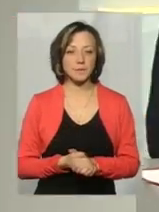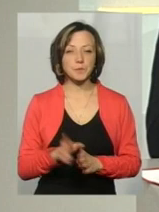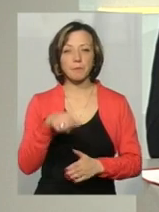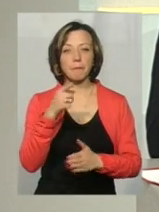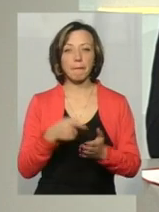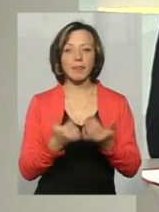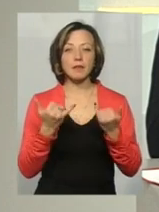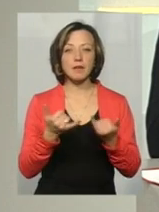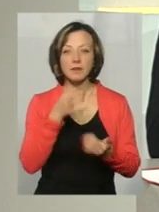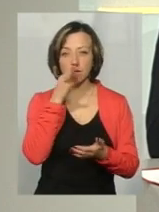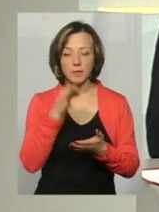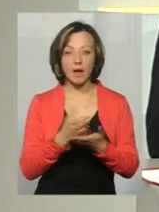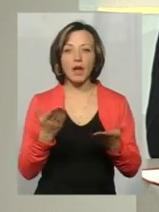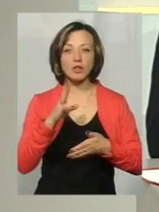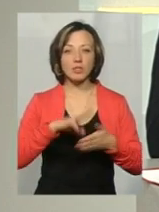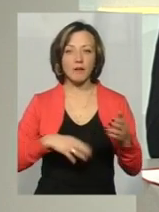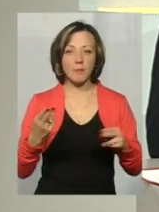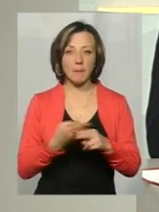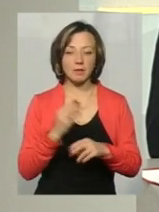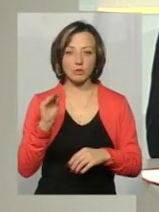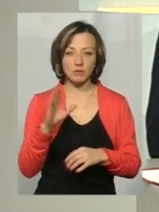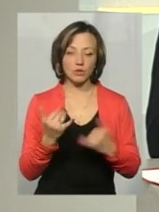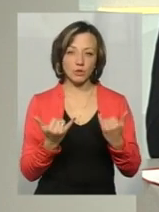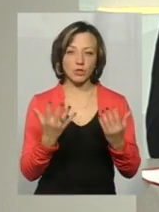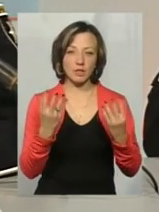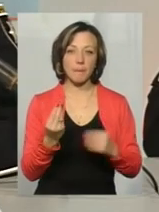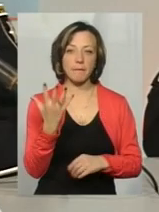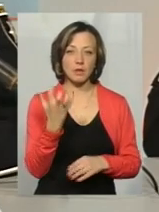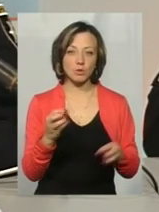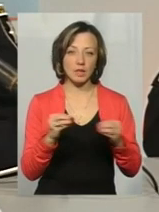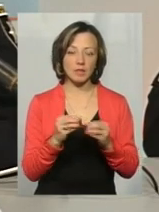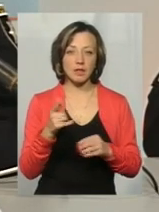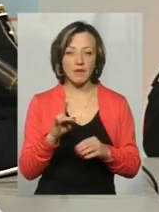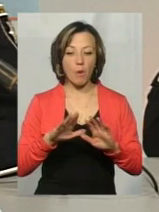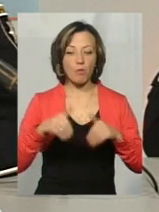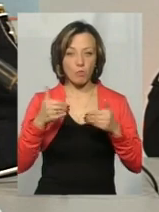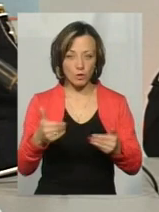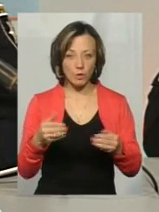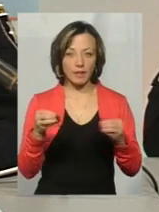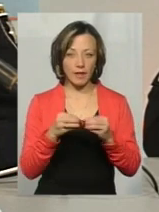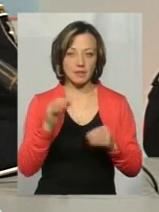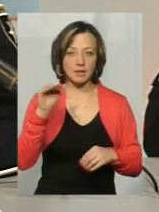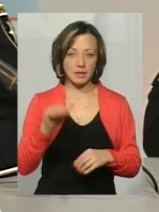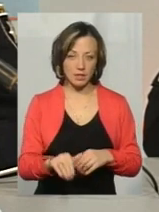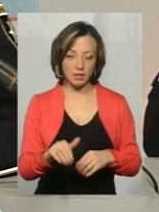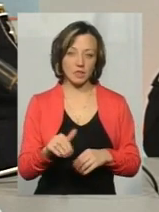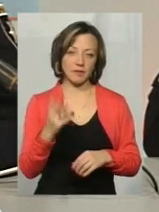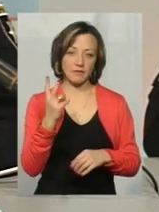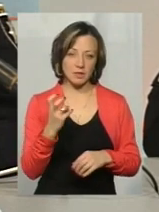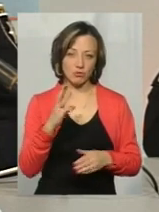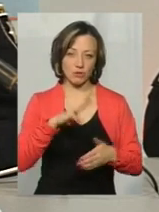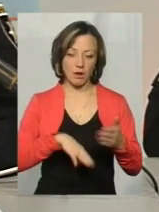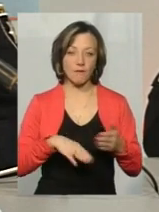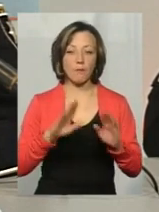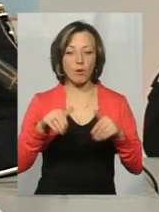штраф за керування без посвідчення? Без посвідчення водія на сьогоднішній день 510 гривень. А пропонується 10-200? Пропонується 10-200. Окрім